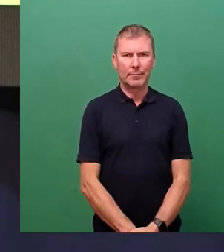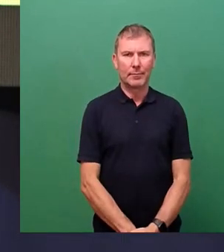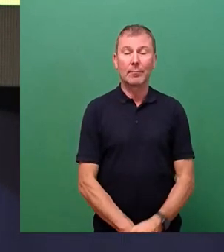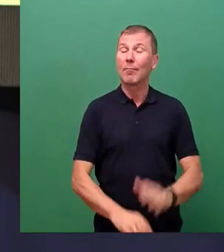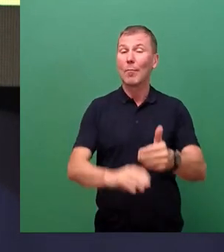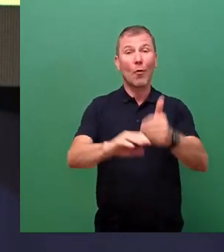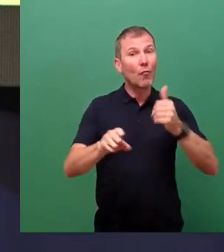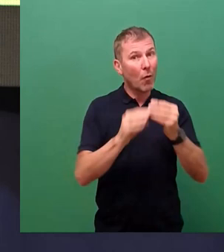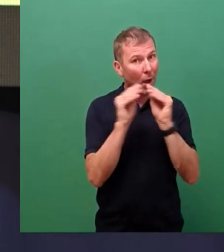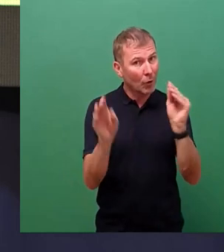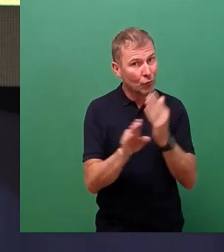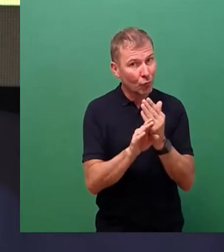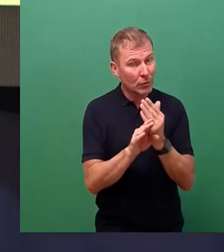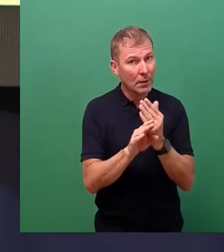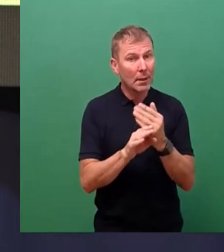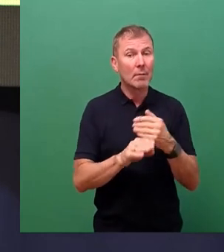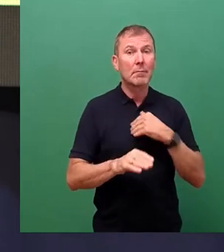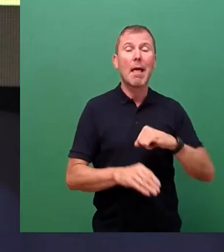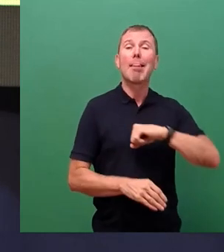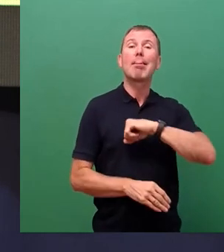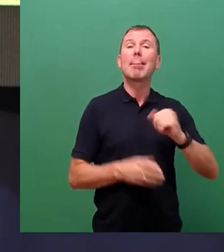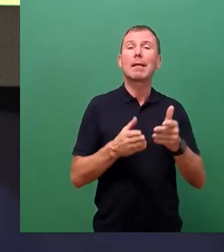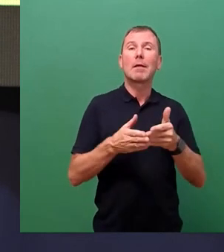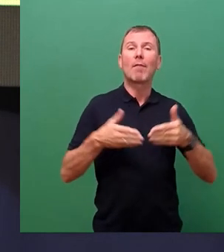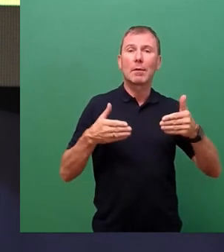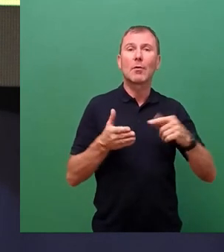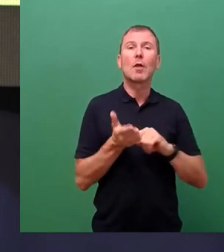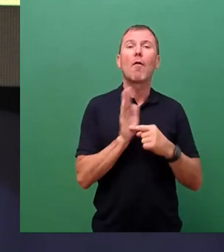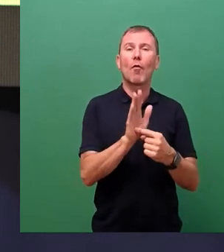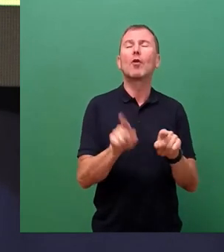Die Fraktion Die Linke wird dieser Vorlage zustimmen.